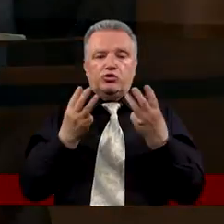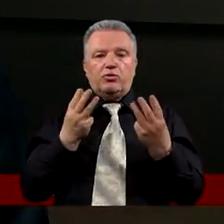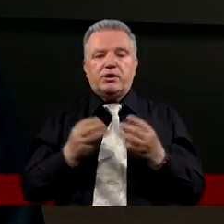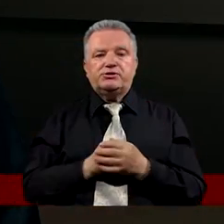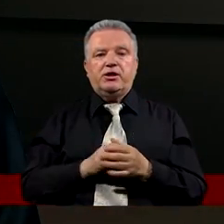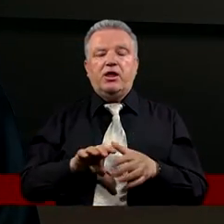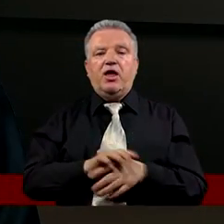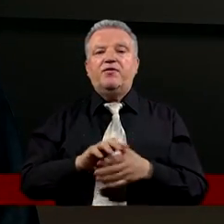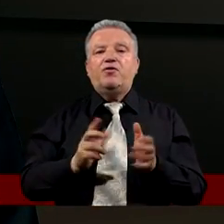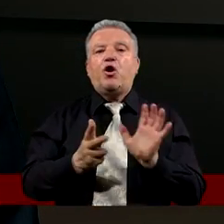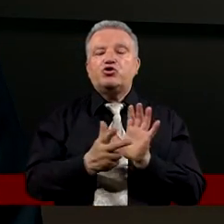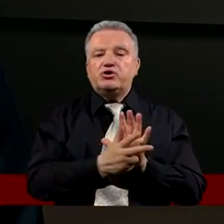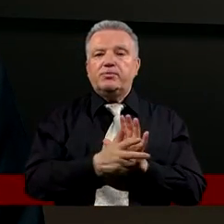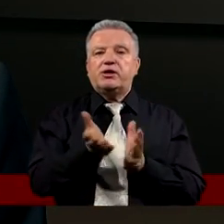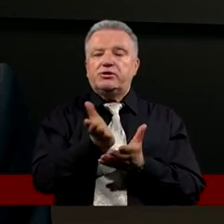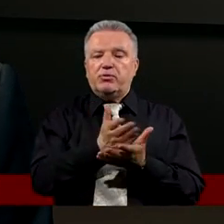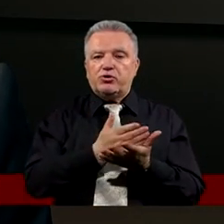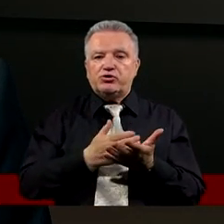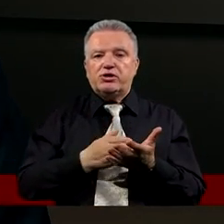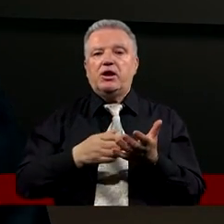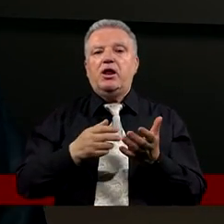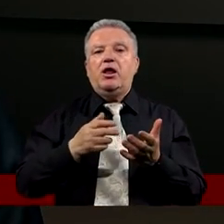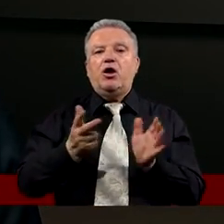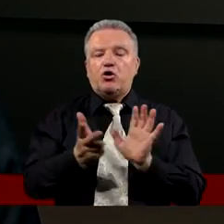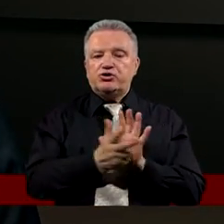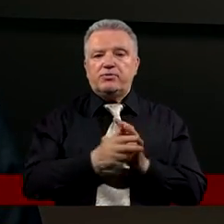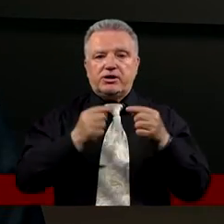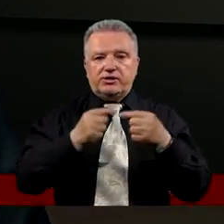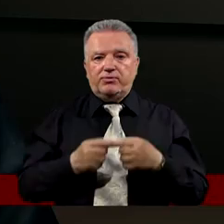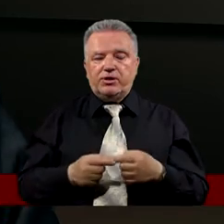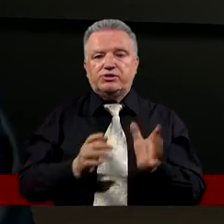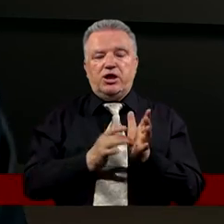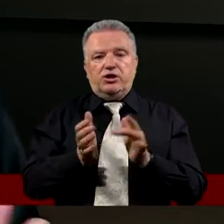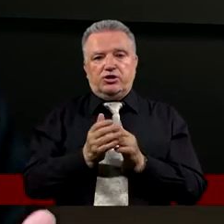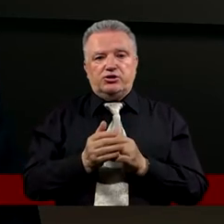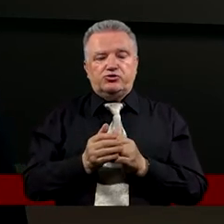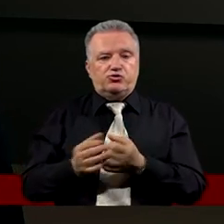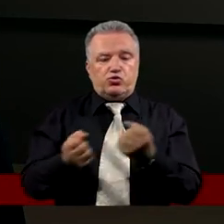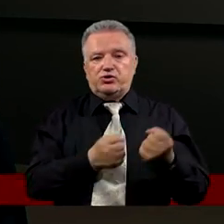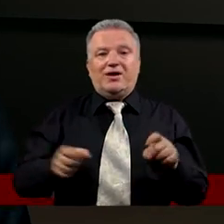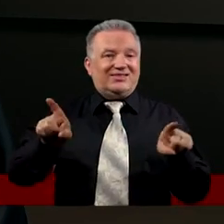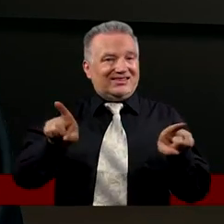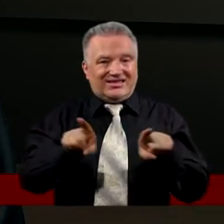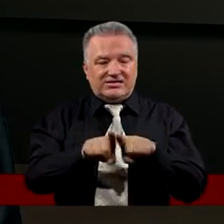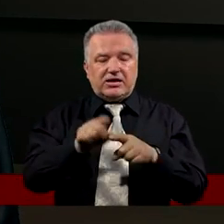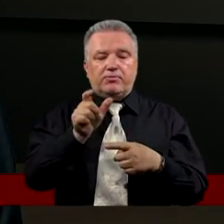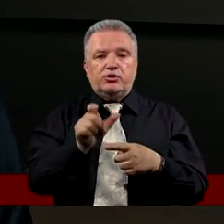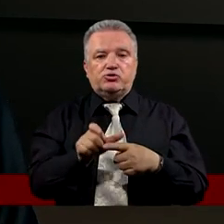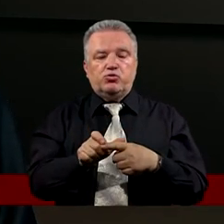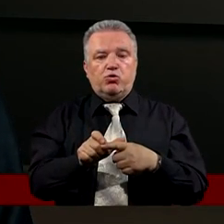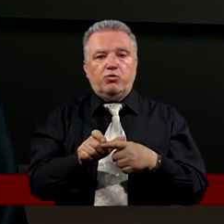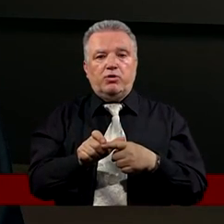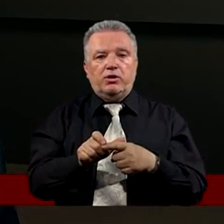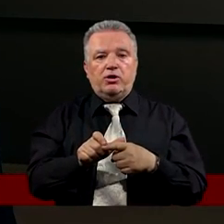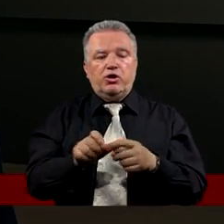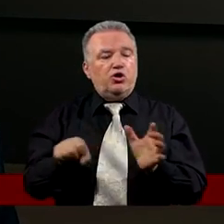W 18 rozdziale i w 18 wersecie Pan Jezus tych samych słów używa Mówiąc do wszystkich apostołów A więc nie wyróżnia